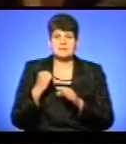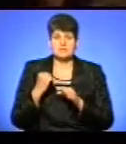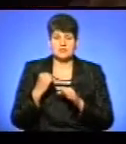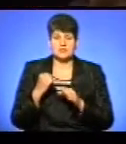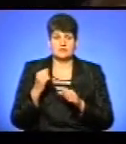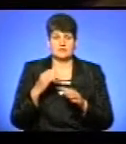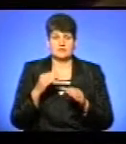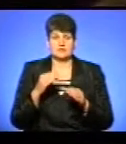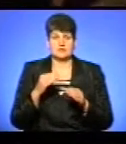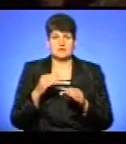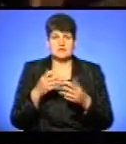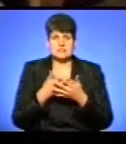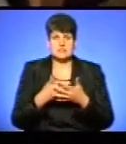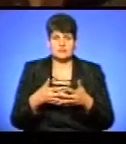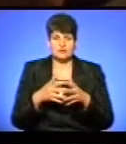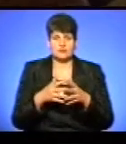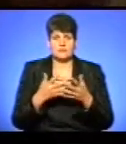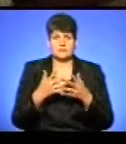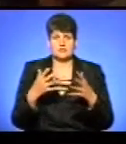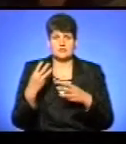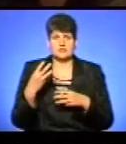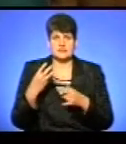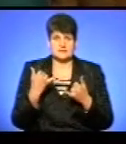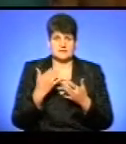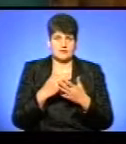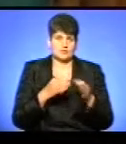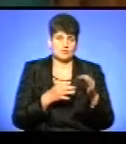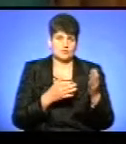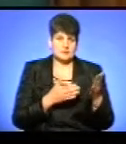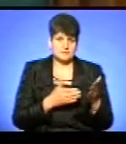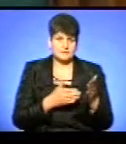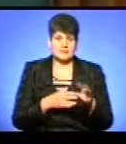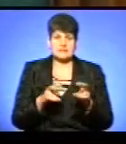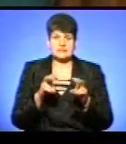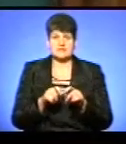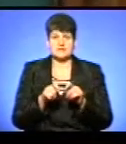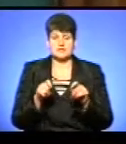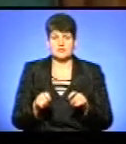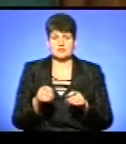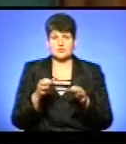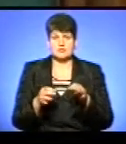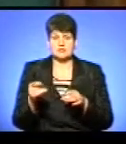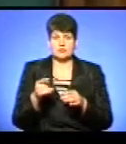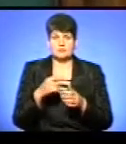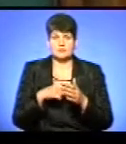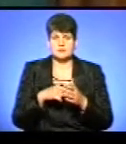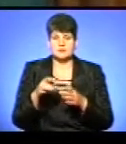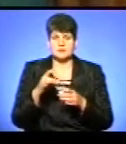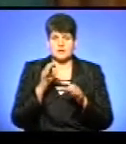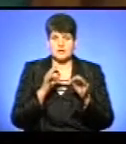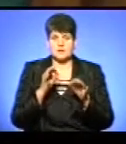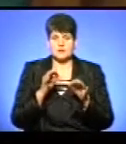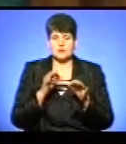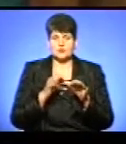менші, які поміщені цих більше 30 мішків, які знаходяться зараз в суді». Засідання відкрив суддя Тернопільського міськрайонного суду Любомир